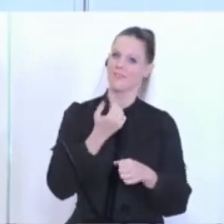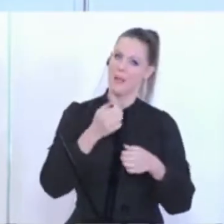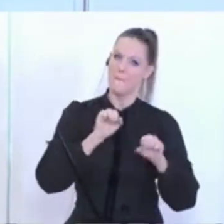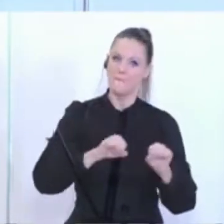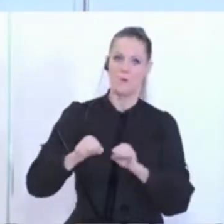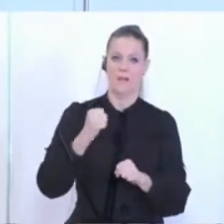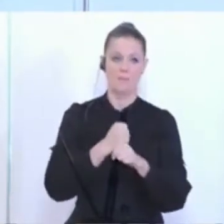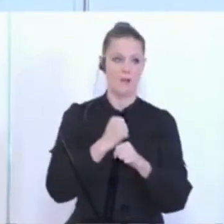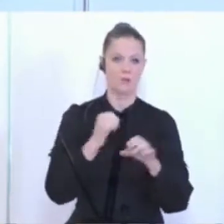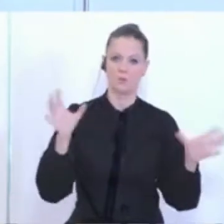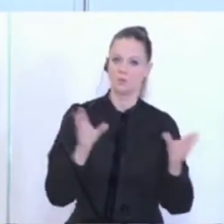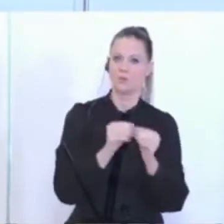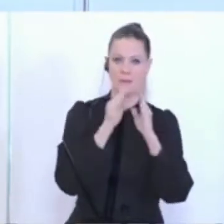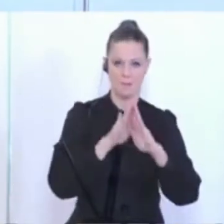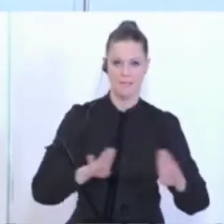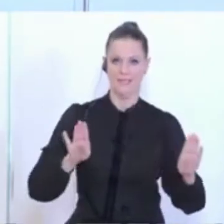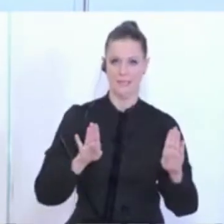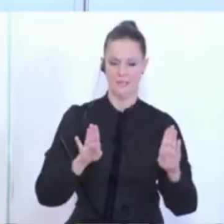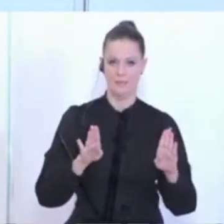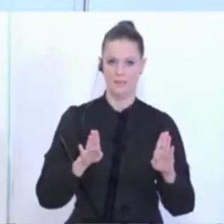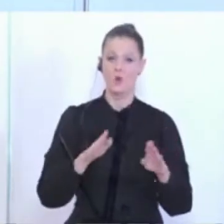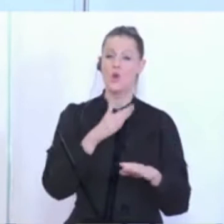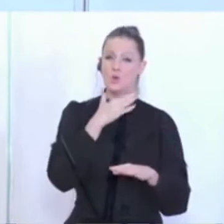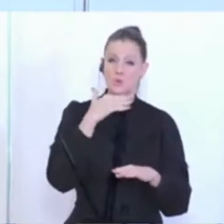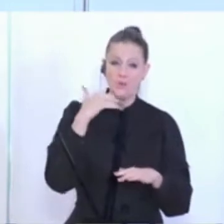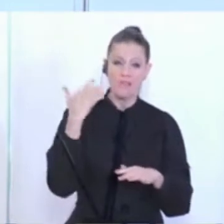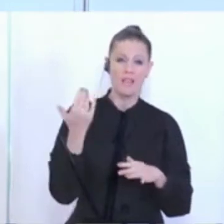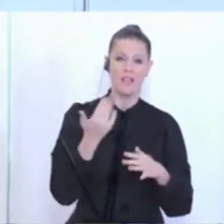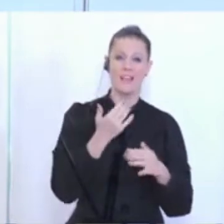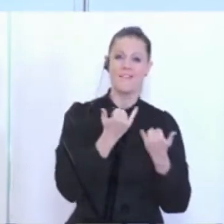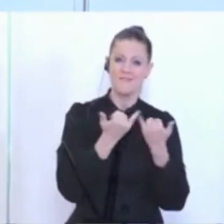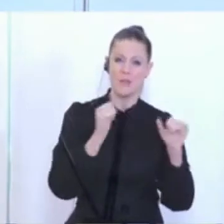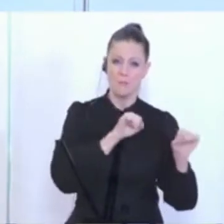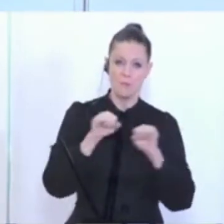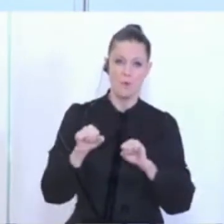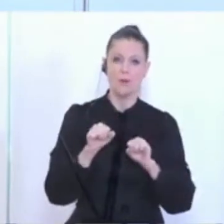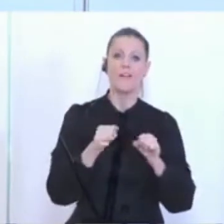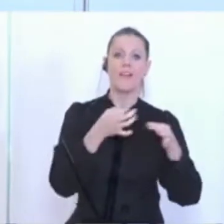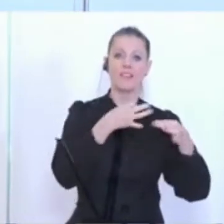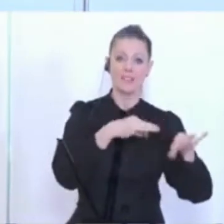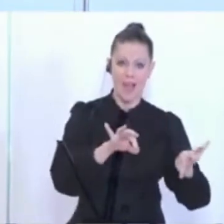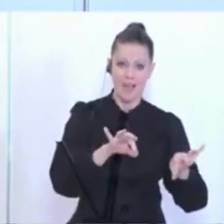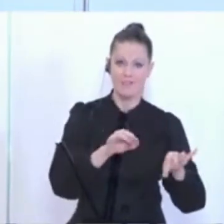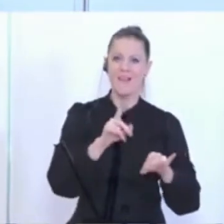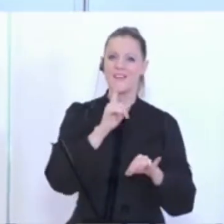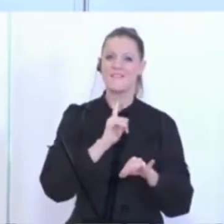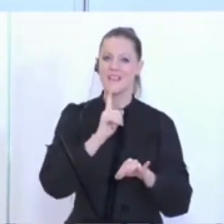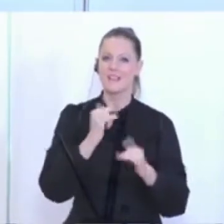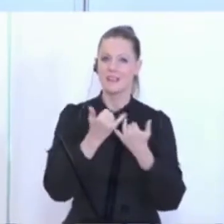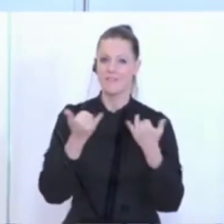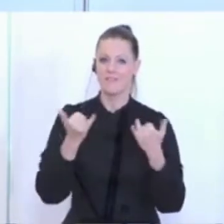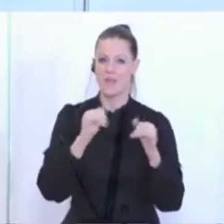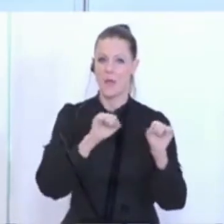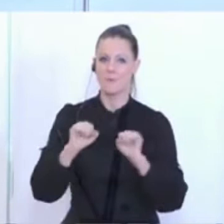auch gemeinsam präsentieren, also so viel wie möglich zulassen und so wenig wie möglich einschränken.